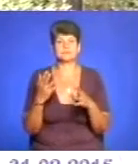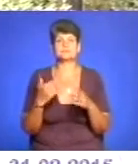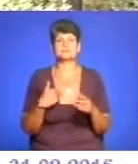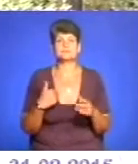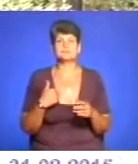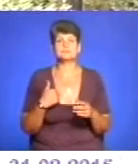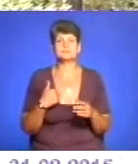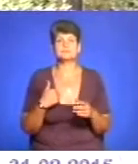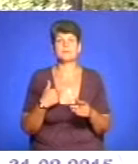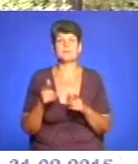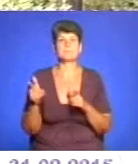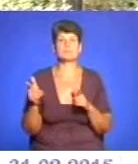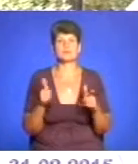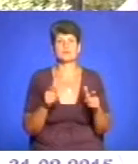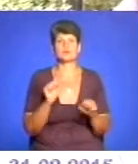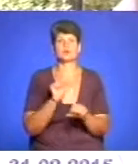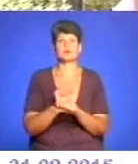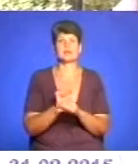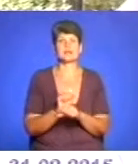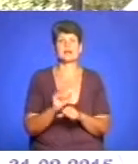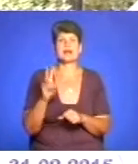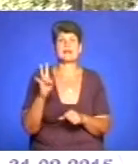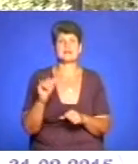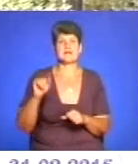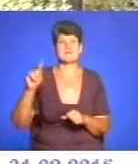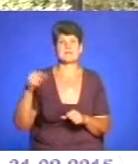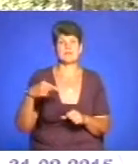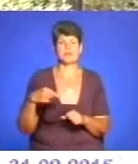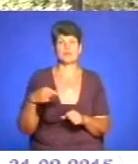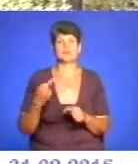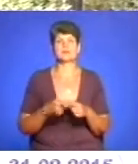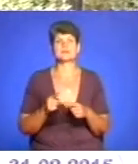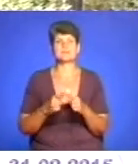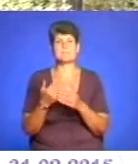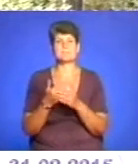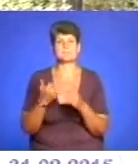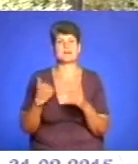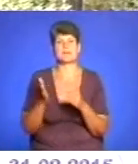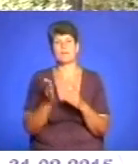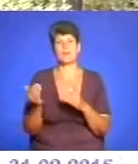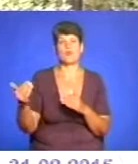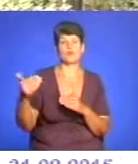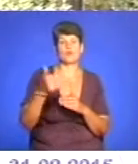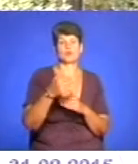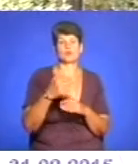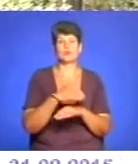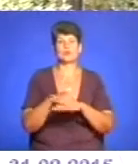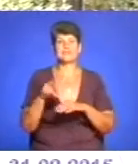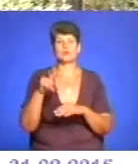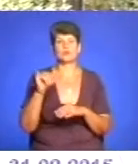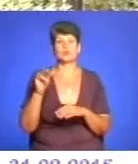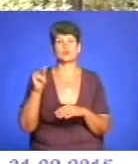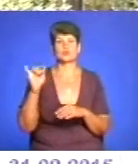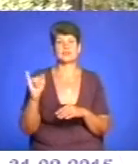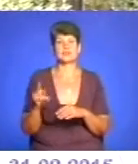ми підготували зупинку на вимогу. Це безпосередньо перед поворотом на вулиці Личаківського. Знак є,